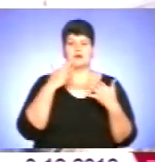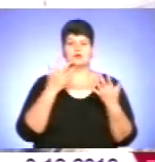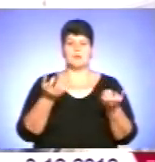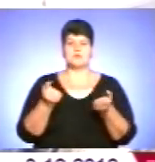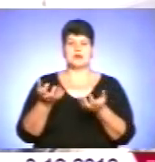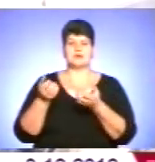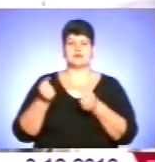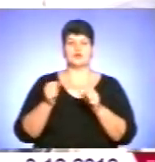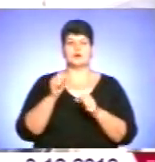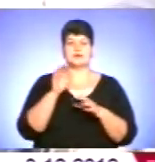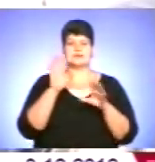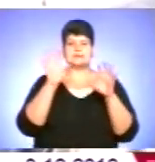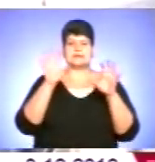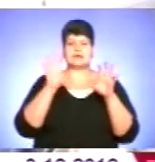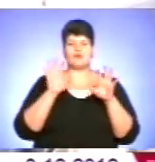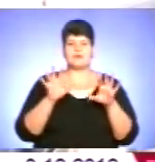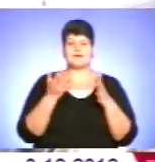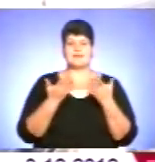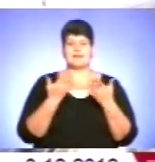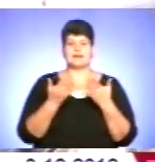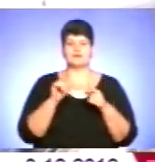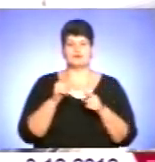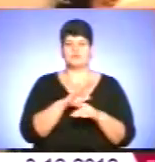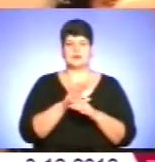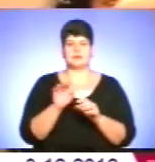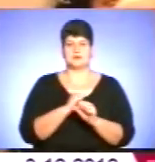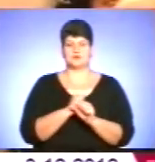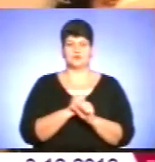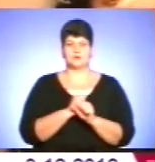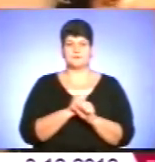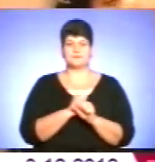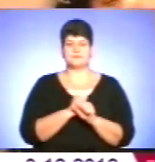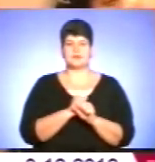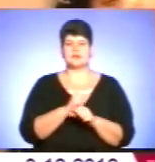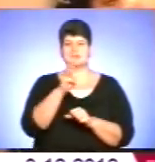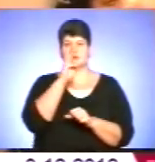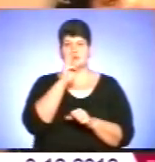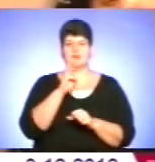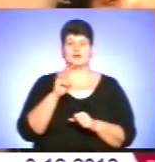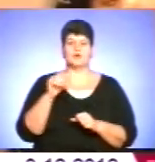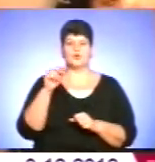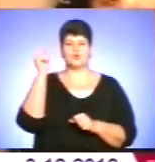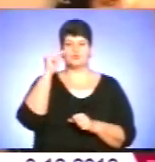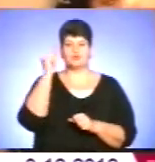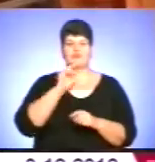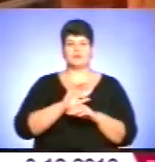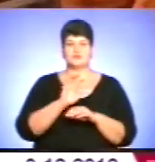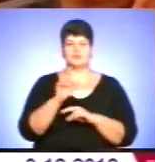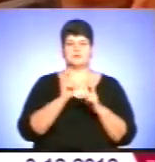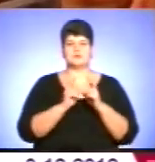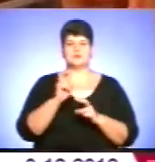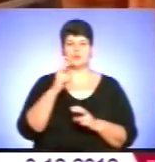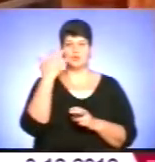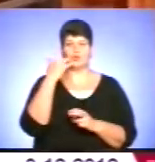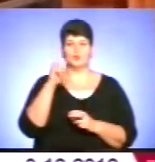законів, але чомусь вони не спрацьовують. Зарплата на тернопільському учбово-виробничому підприємстві УТОС невелика,